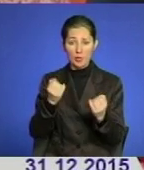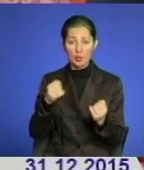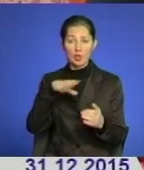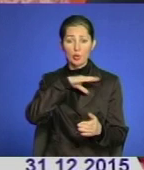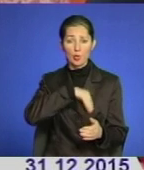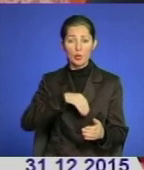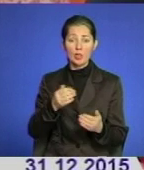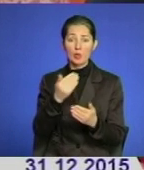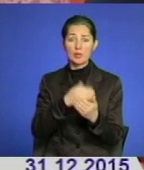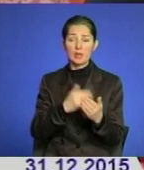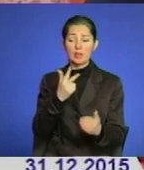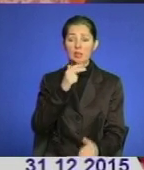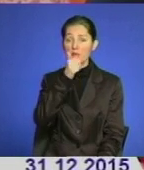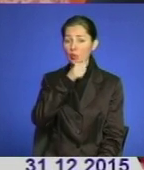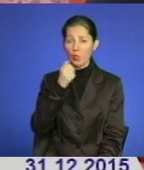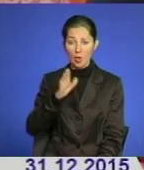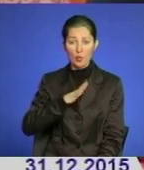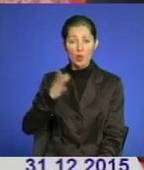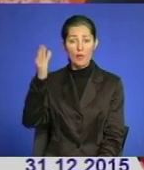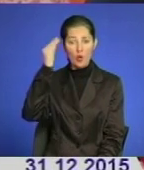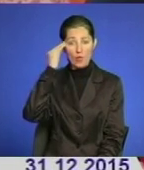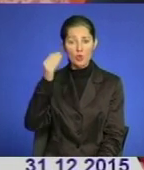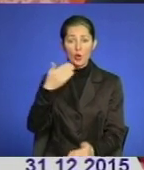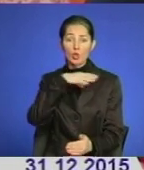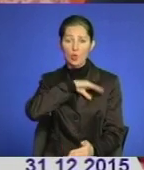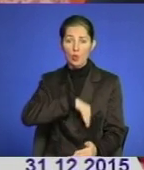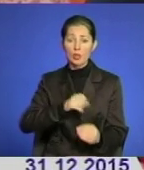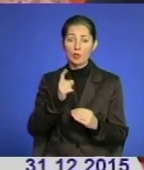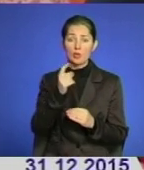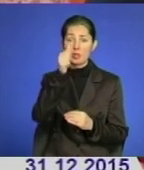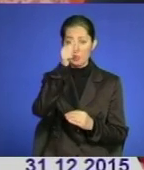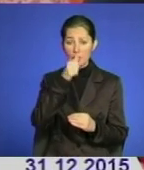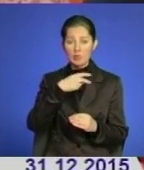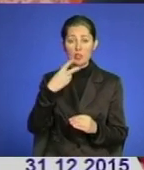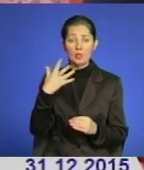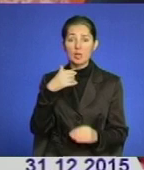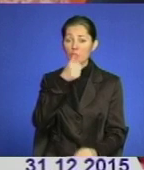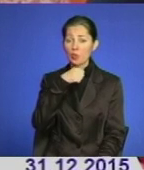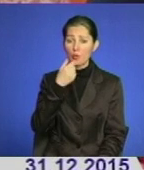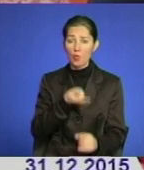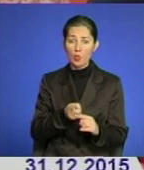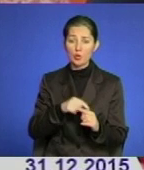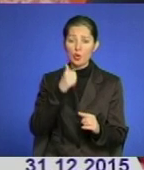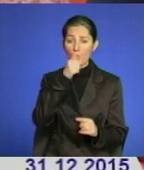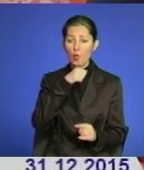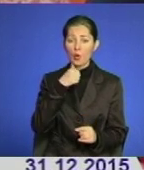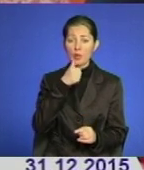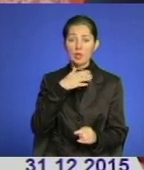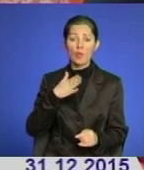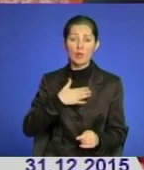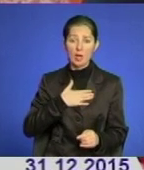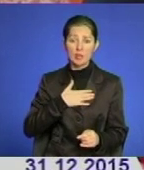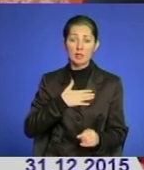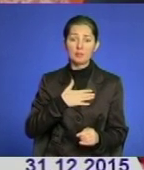за три останні роки і було враховано доходи за 11 місяців у 2015 році. У цьому році в нас